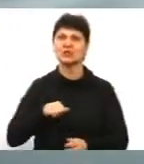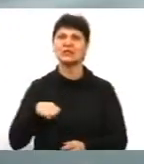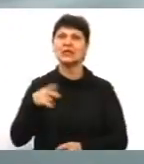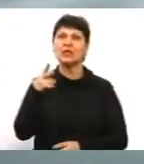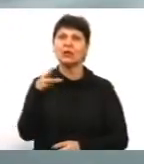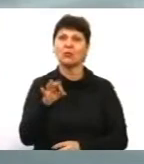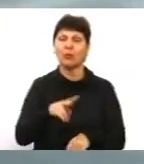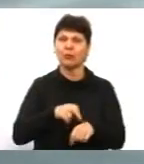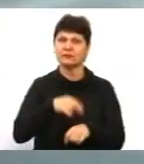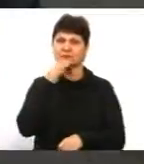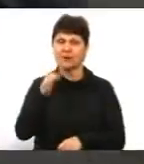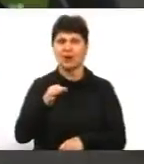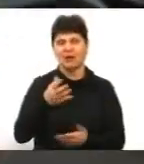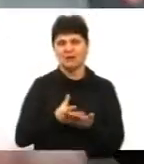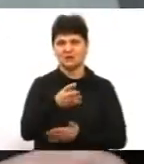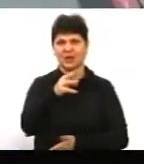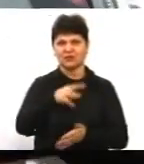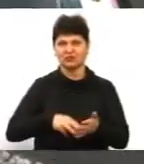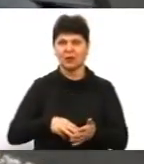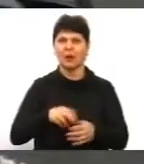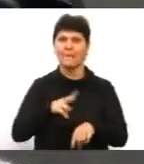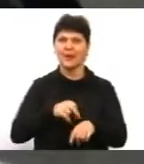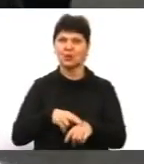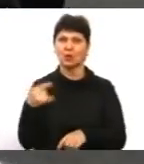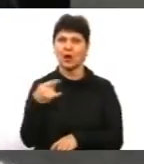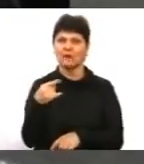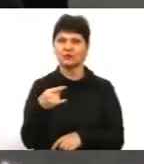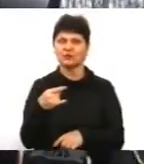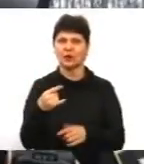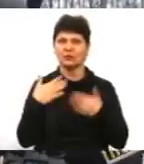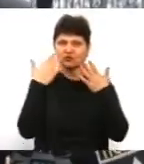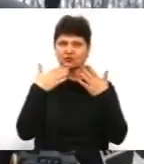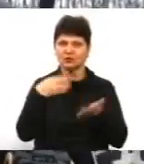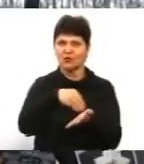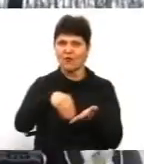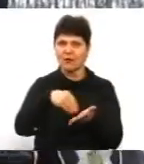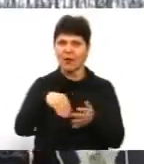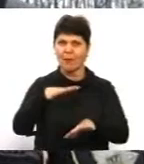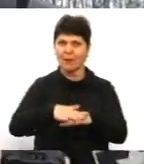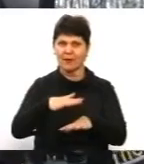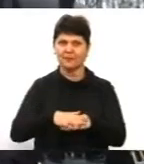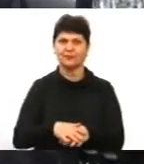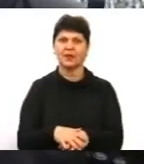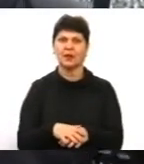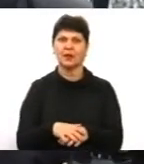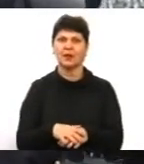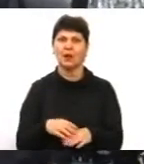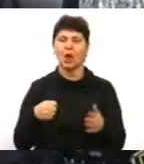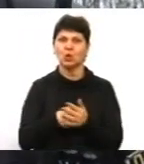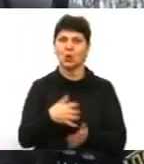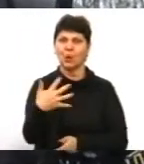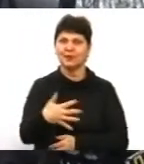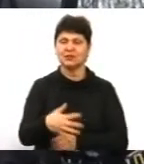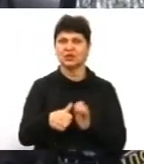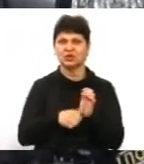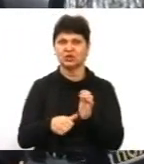Для сплати штрафу патрульне авто має прилад щитування банківських карт. Можуть бути приблизно до 50-60 за